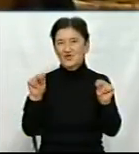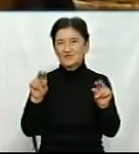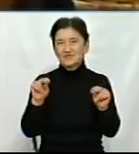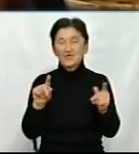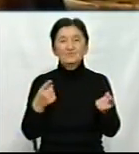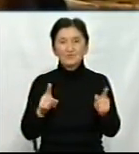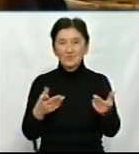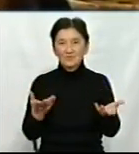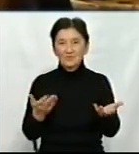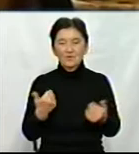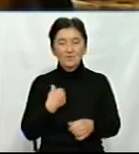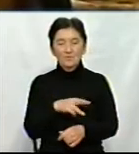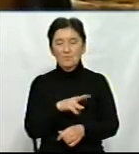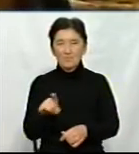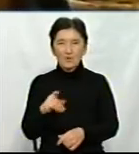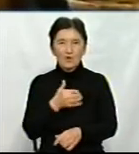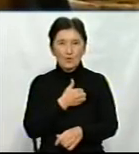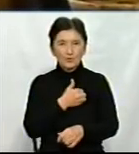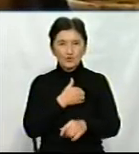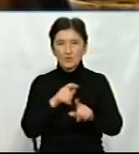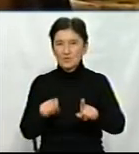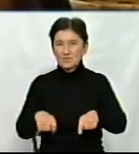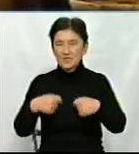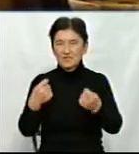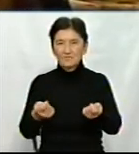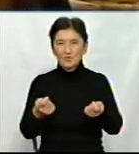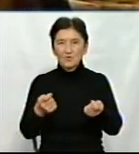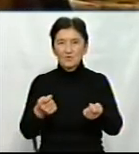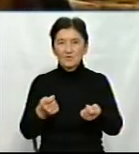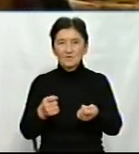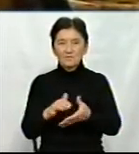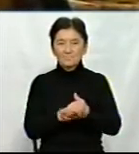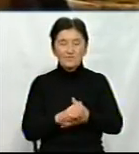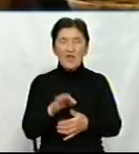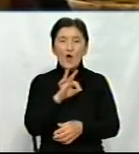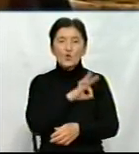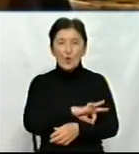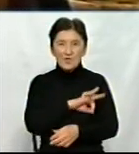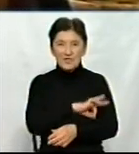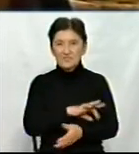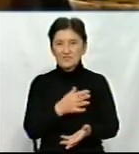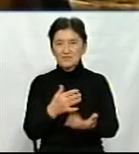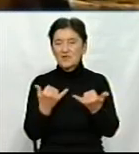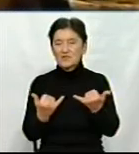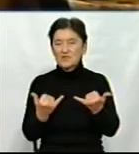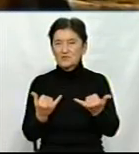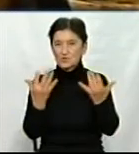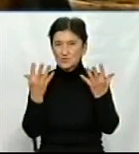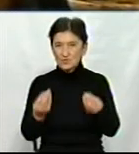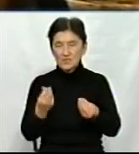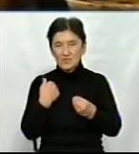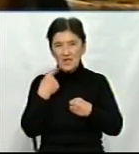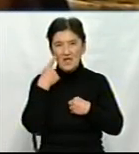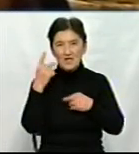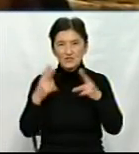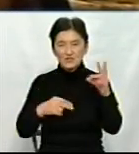Тому що ми хочемо нести концепцію щастя, концепцію корисності. На сьогоднішній день, я вважаю, що це